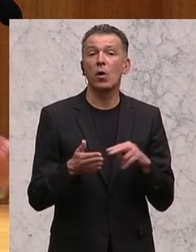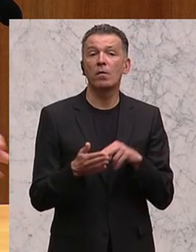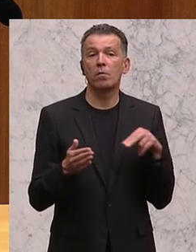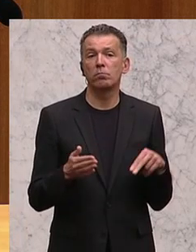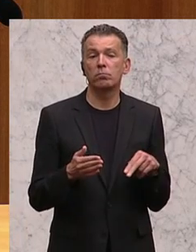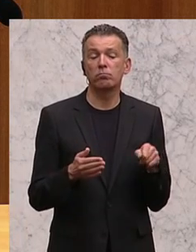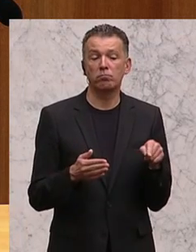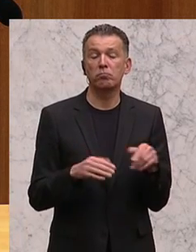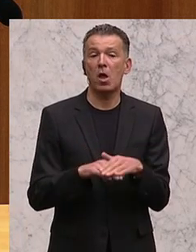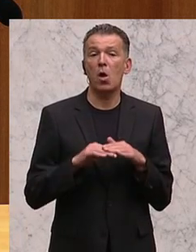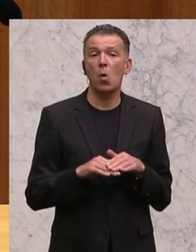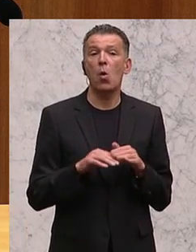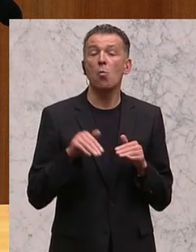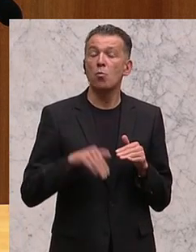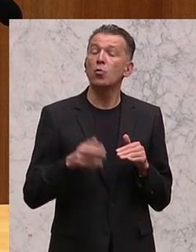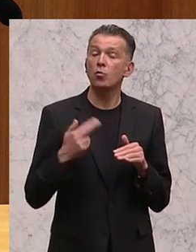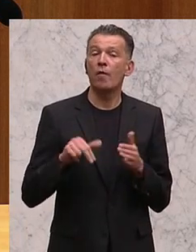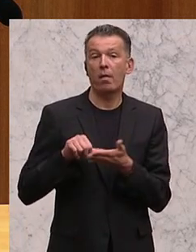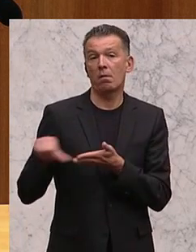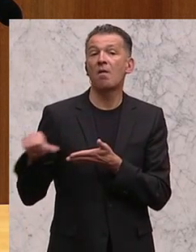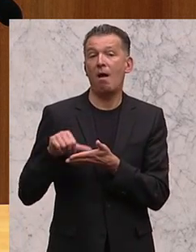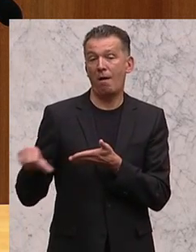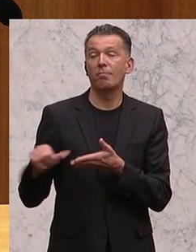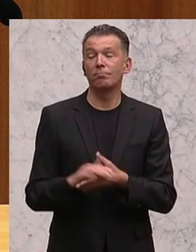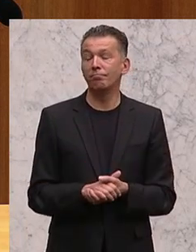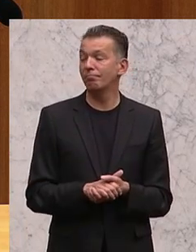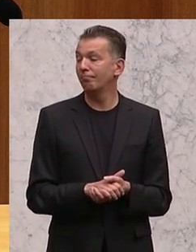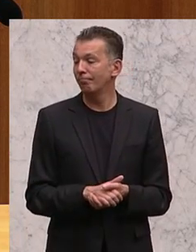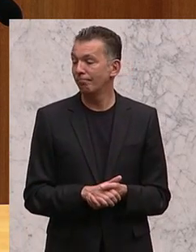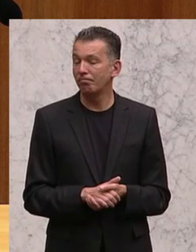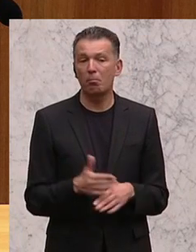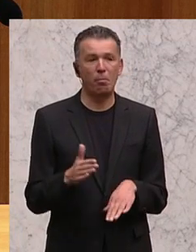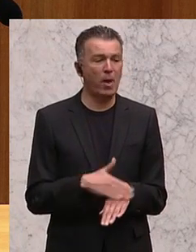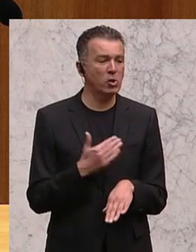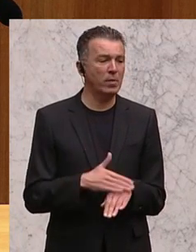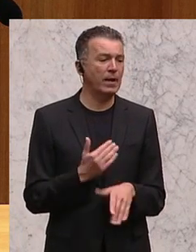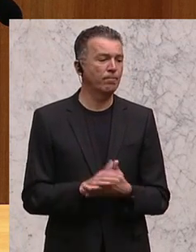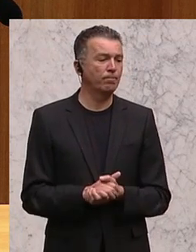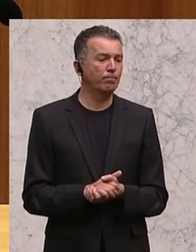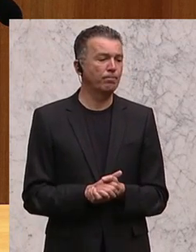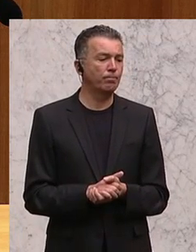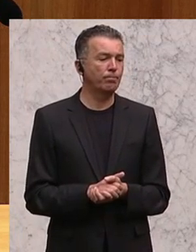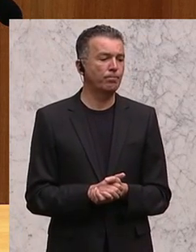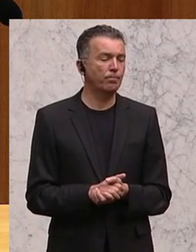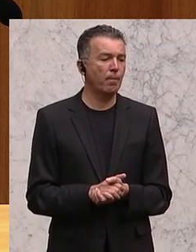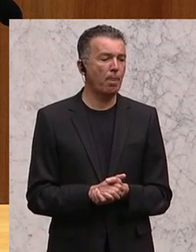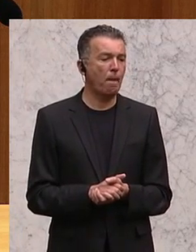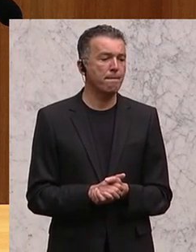weiterhin seinen Verpflichtungen nachkommen muss. Man muss bedenken, dass beispielsweise an